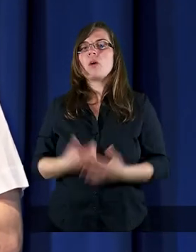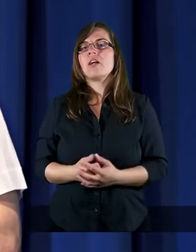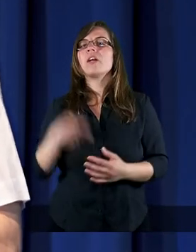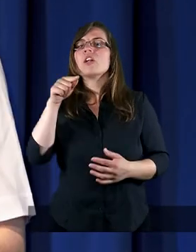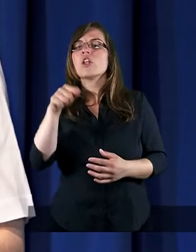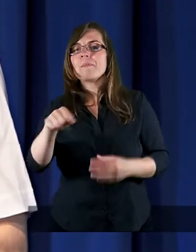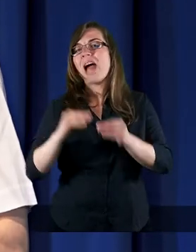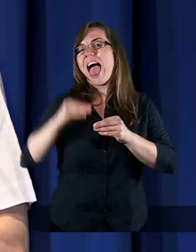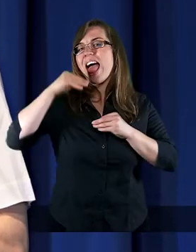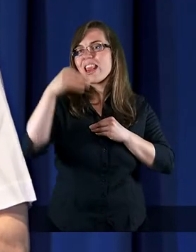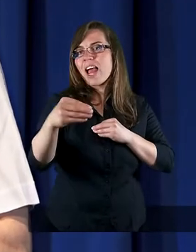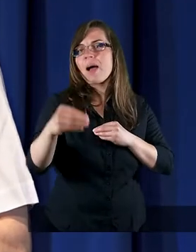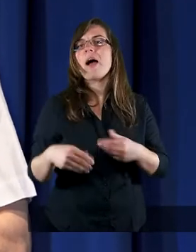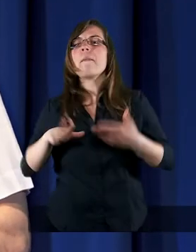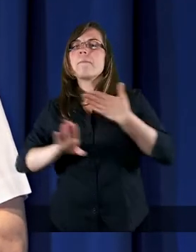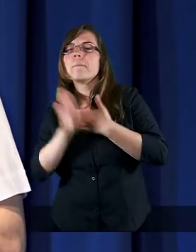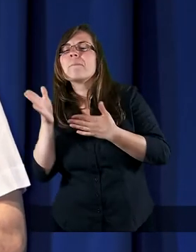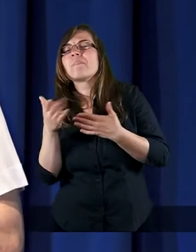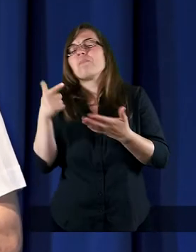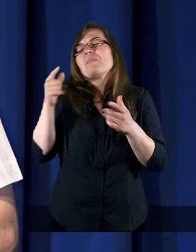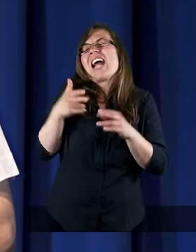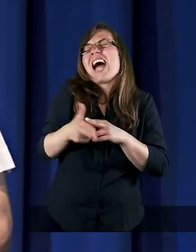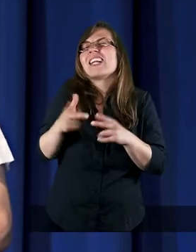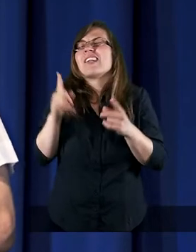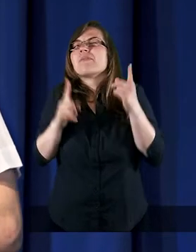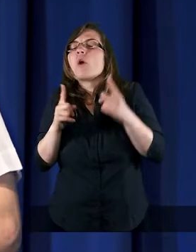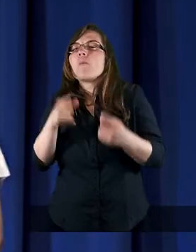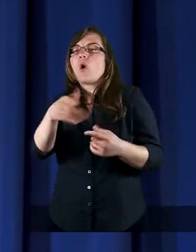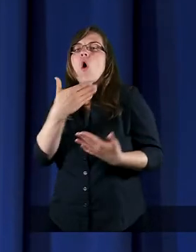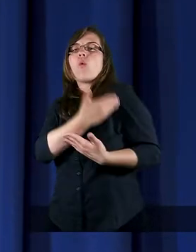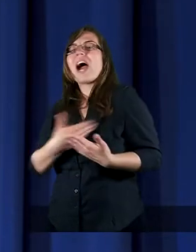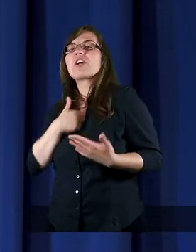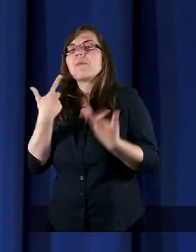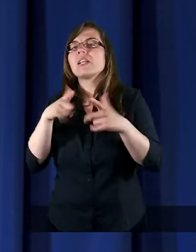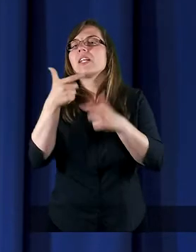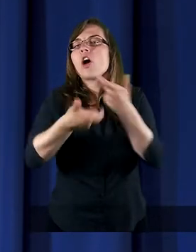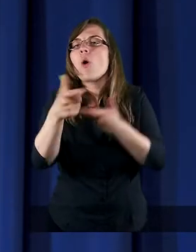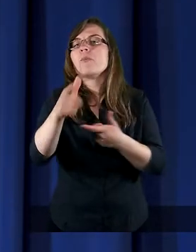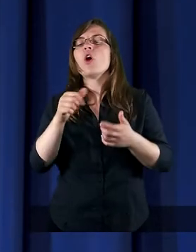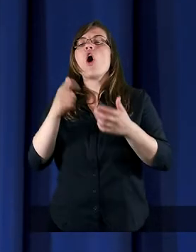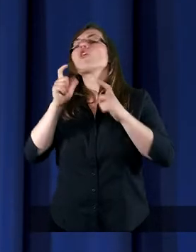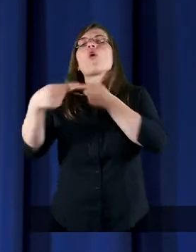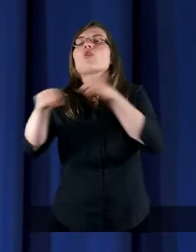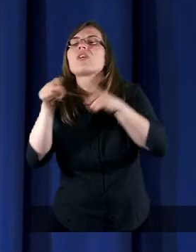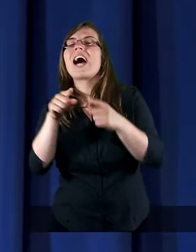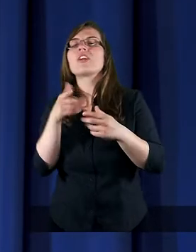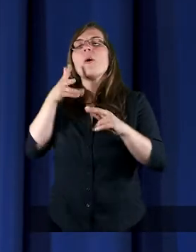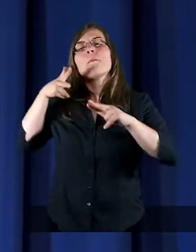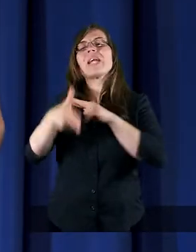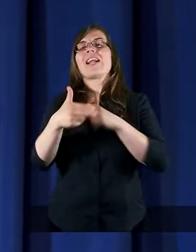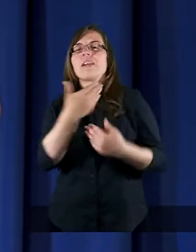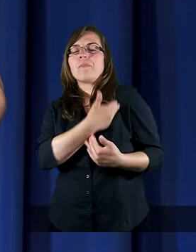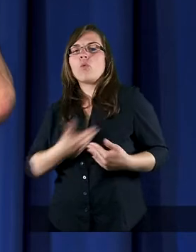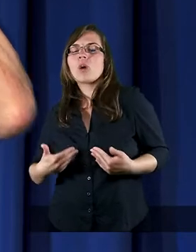Na tym etapie przestaję urażać w inną osobę. Co to znaczy przestać urażać w inną osobę?